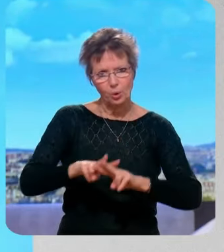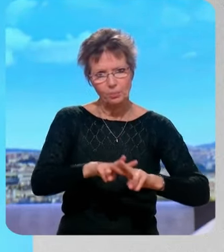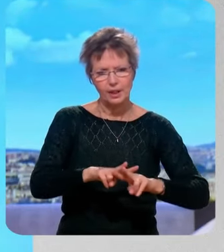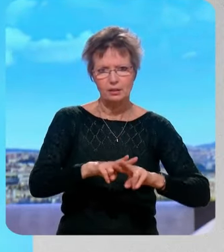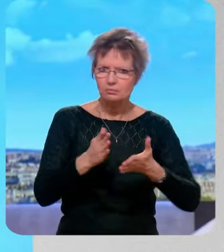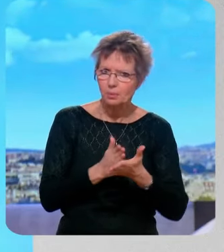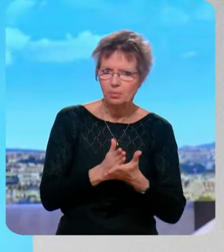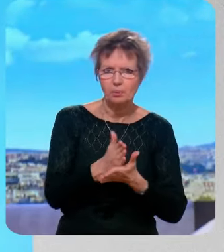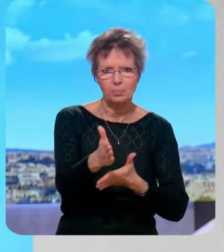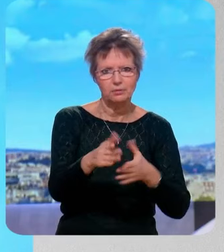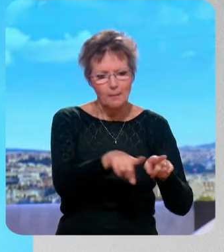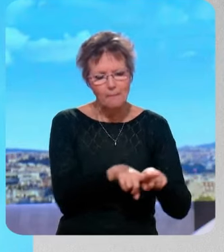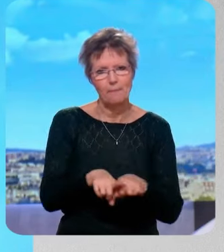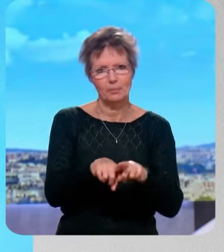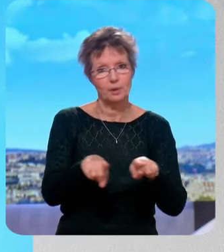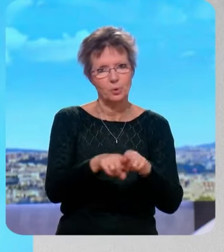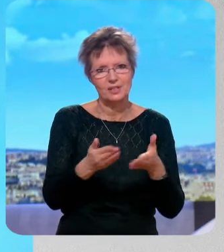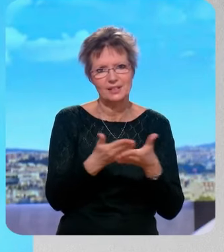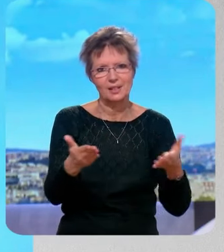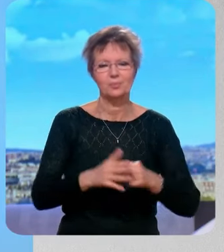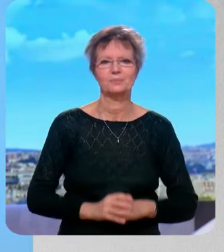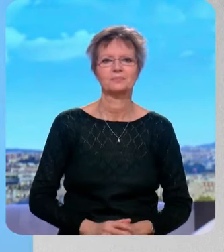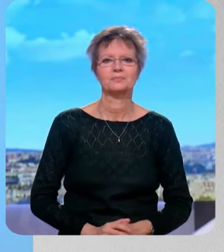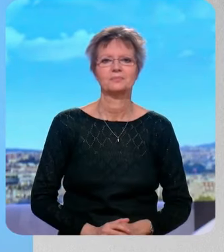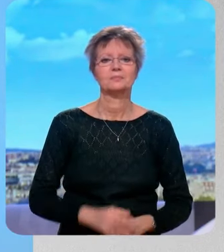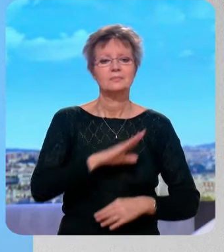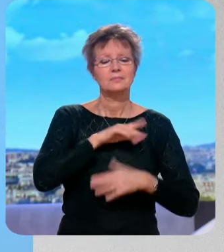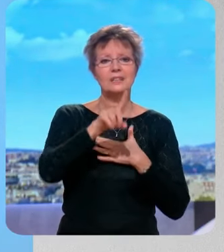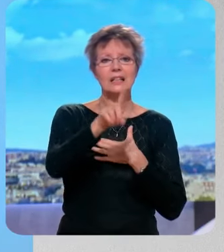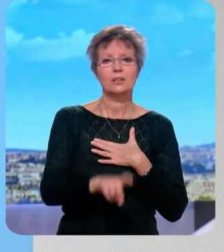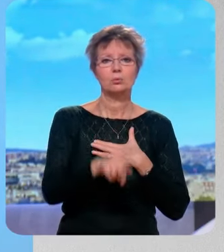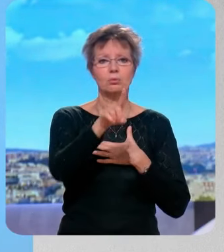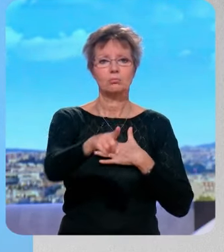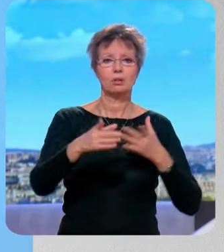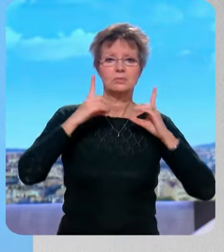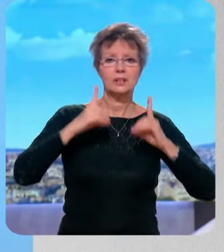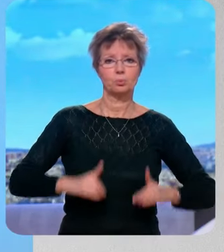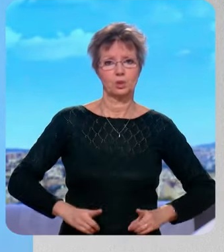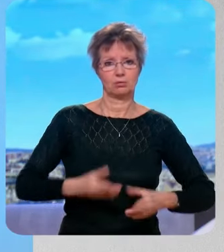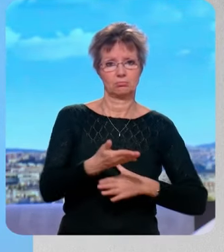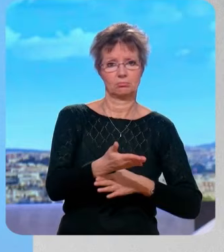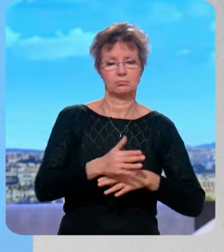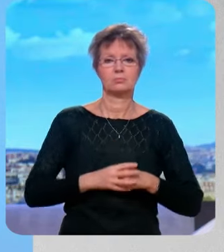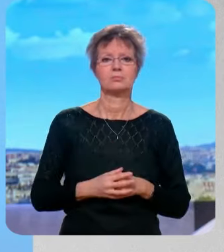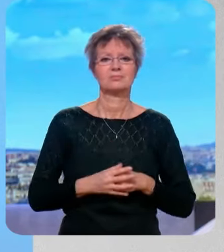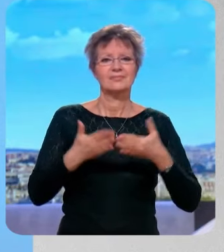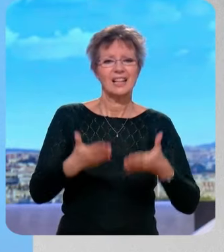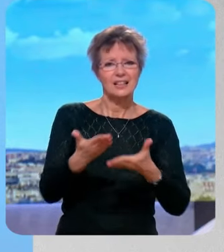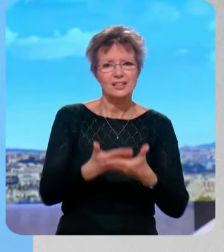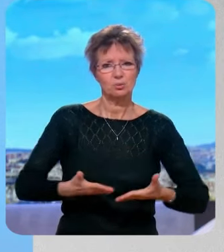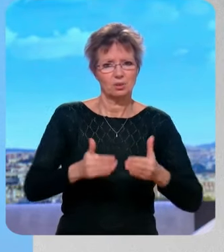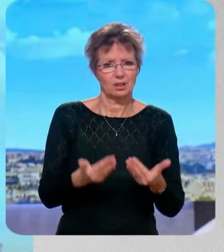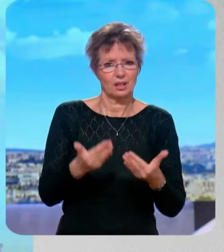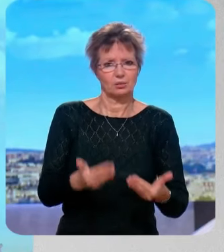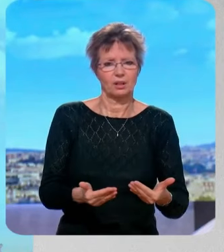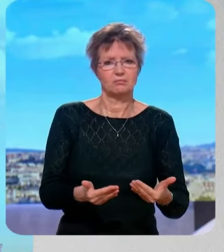de le tenir avec une forme de cohérence et de simplification. – On sent que le problème est largement européen ce matin. Dernière question rapidement, vous êtes aussi un parlementaire, député, Marc Fénaud, dans le climat social actuel, comment